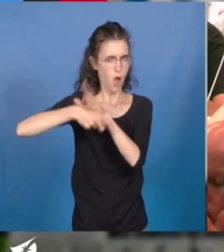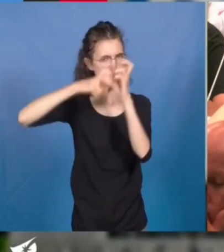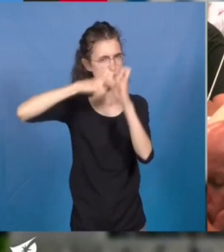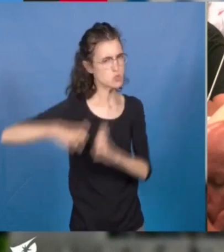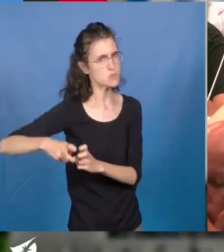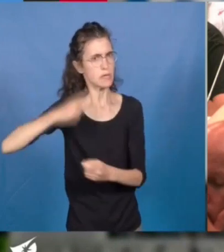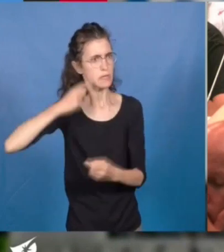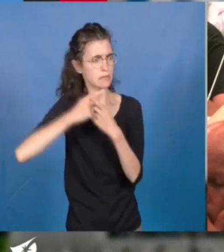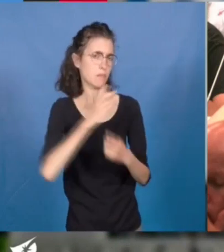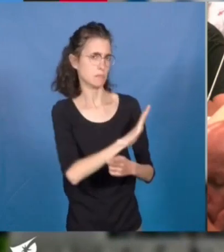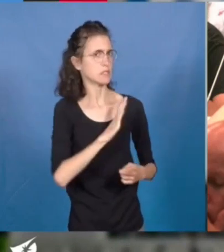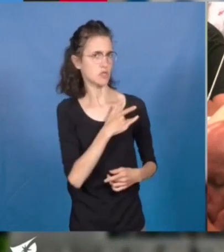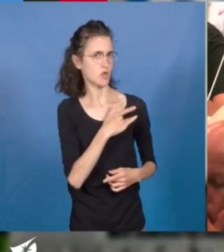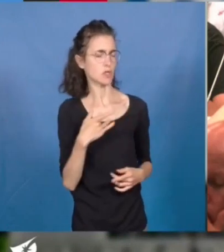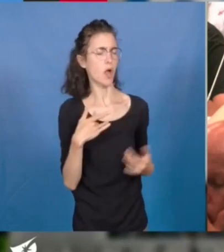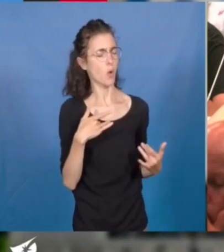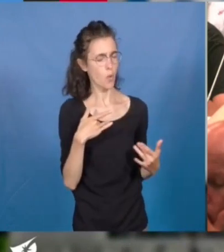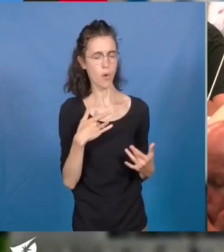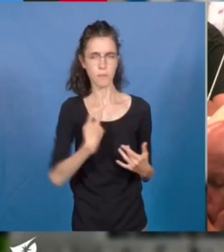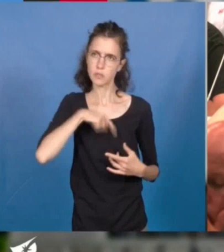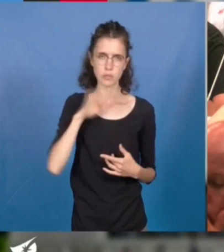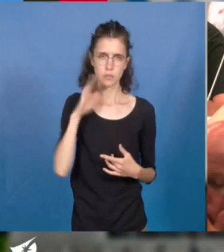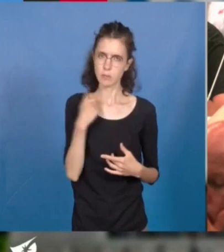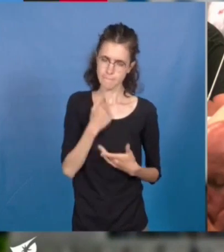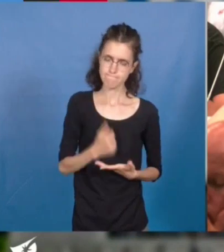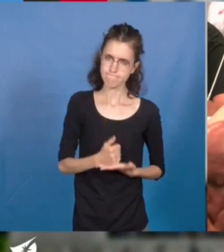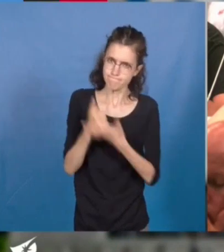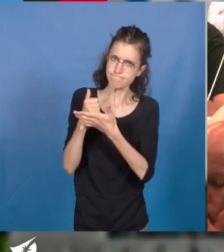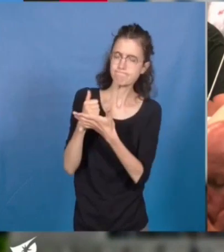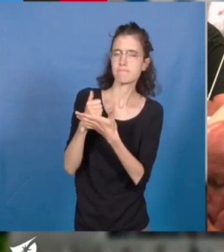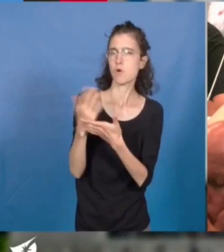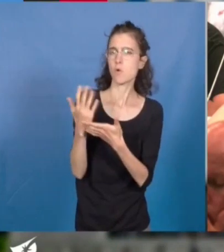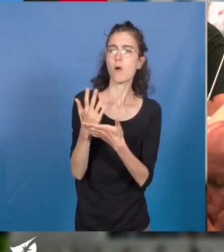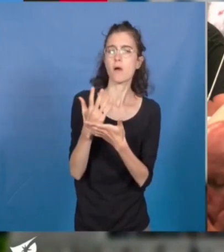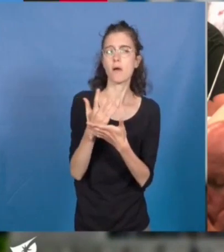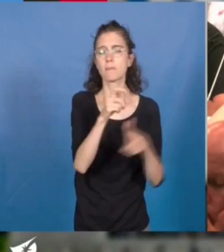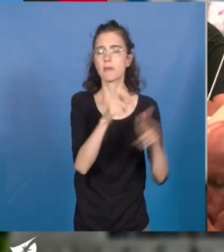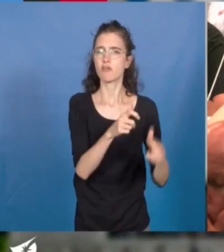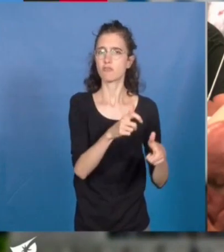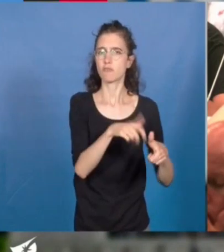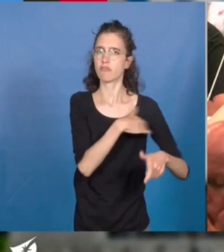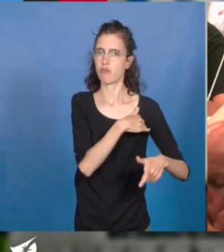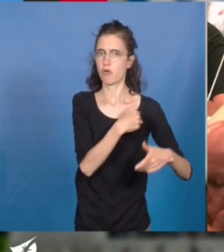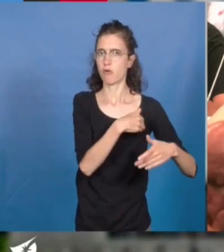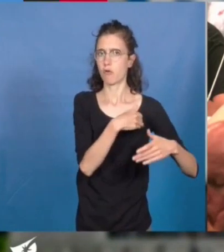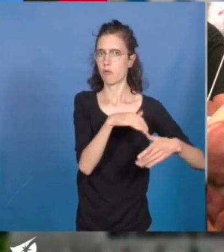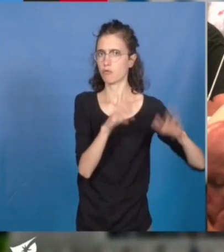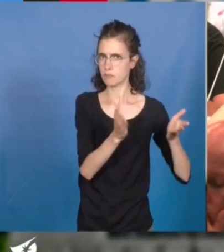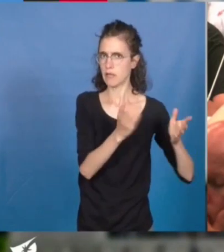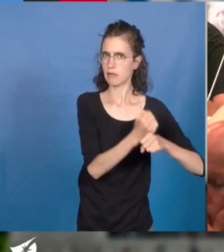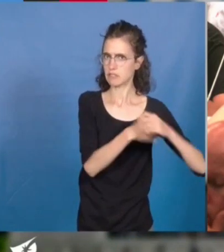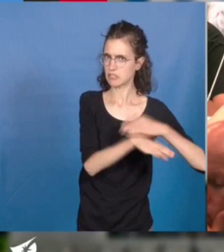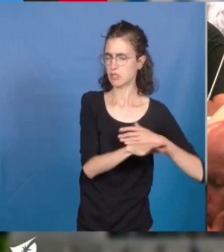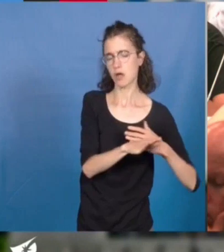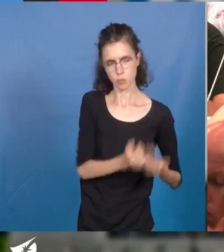Nous continuerons d'ailleurs dans ce cadre de soutenir les légitimes revendications des agents hospitaliers. Cette victoire montre à quel